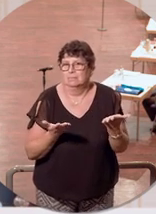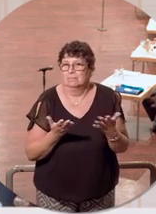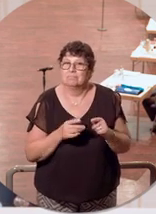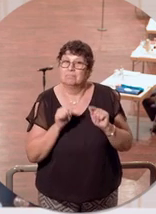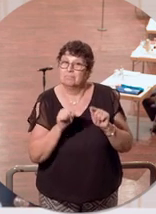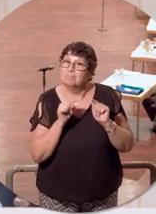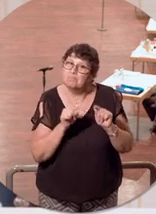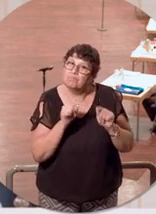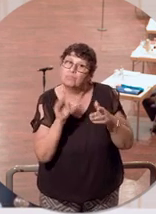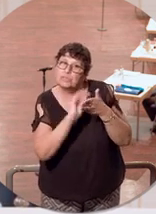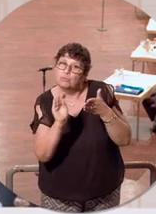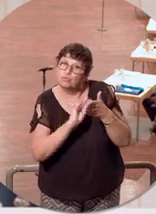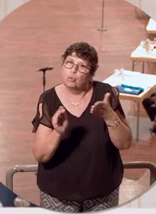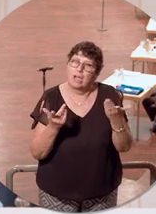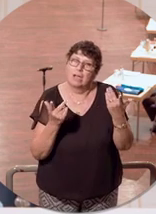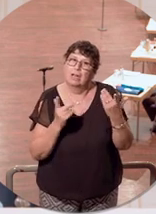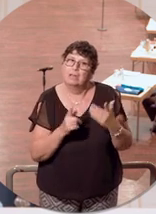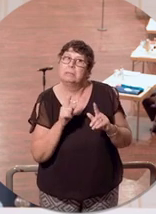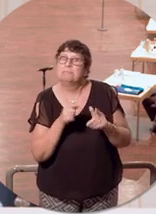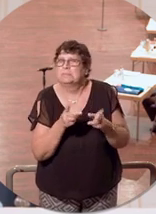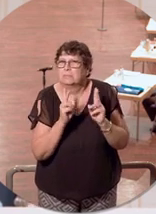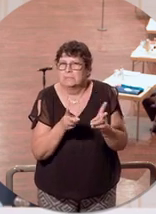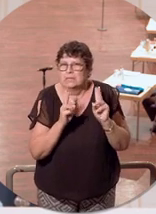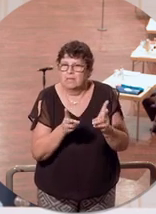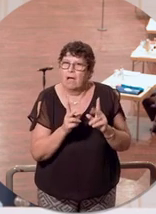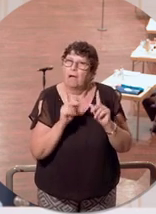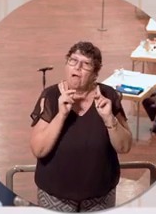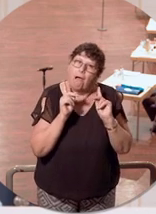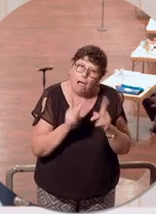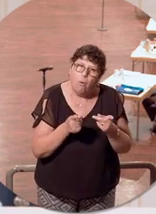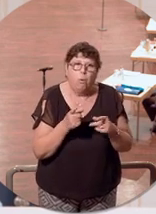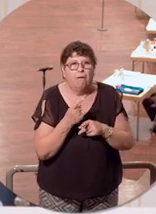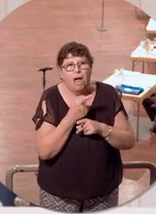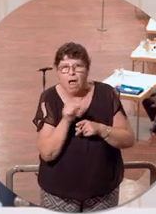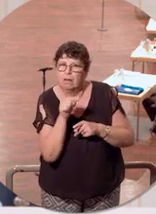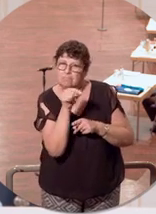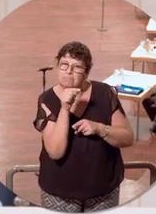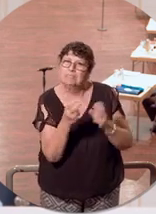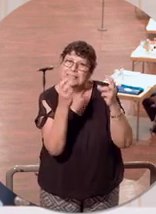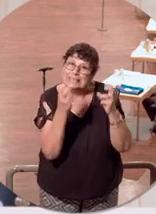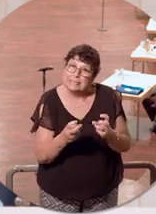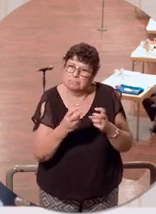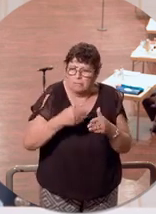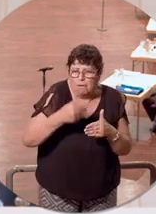Bevölkerungsgruppe ist, wo wir ganz sicher sein können, dass eben auch wirklich alle, die da sitzen, regelmäßig getestet worden sind.